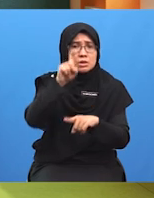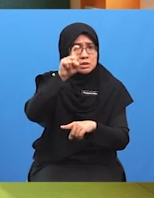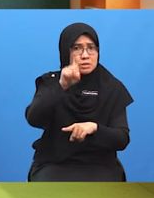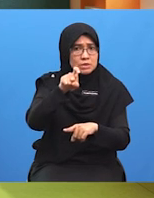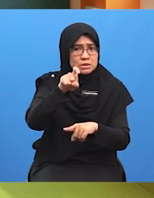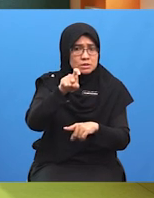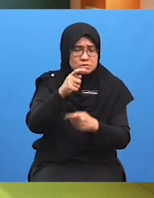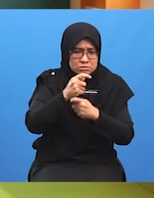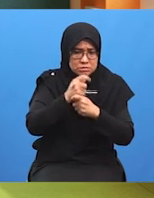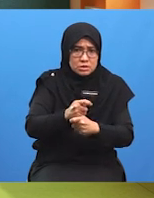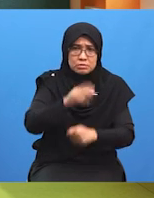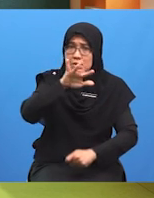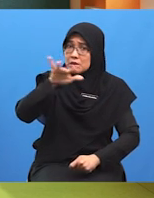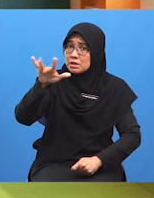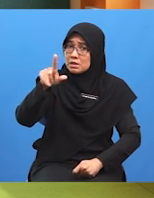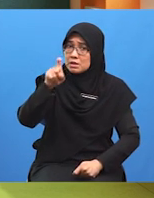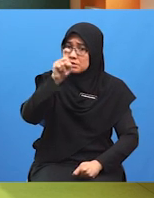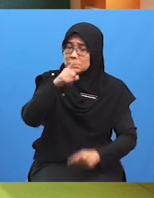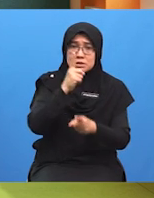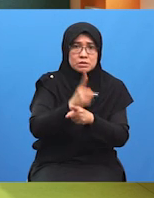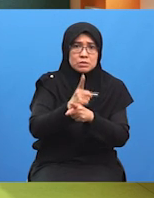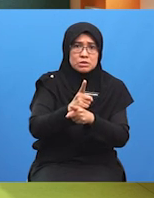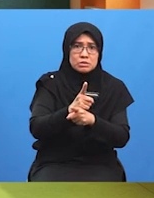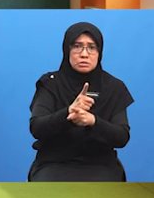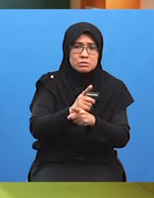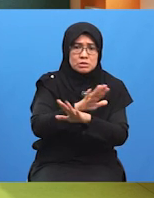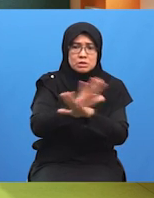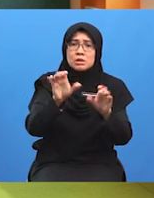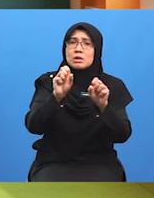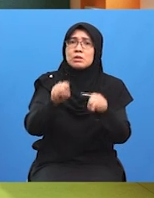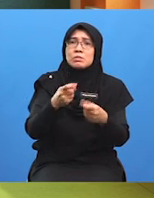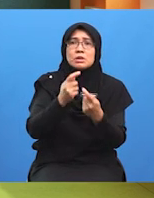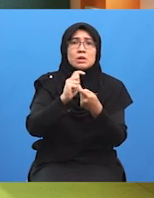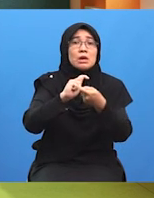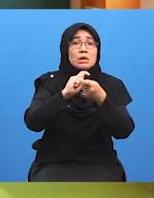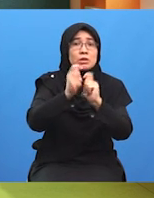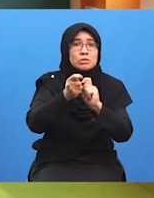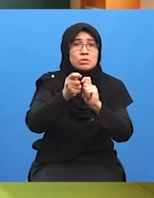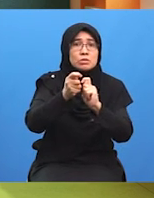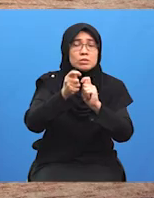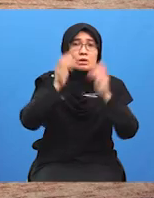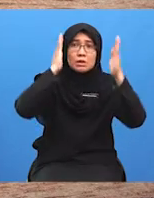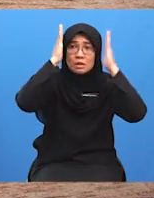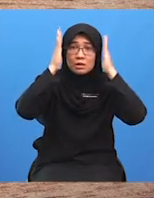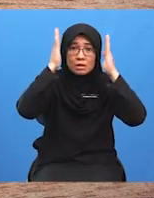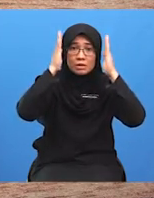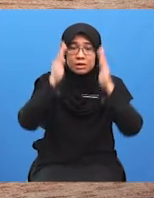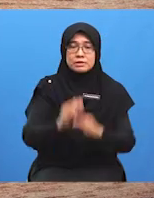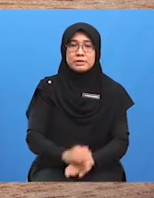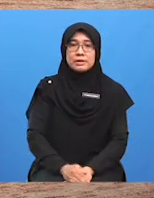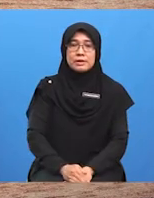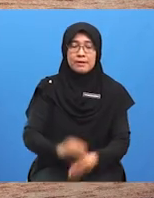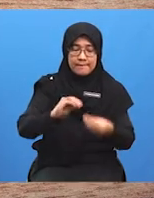mestilah tepat ejaannya Dan tidak boleh ditukarkan kepada bahasa Melayu Fakta yang